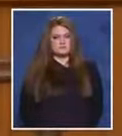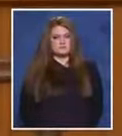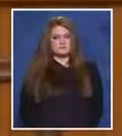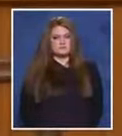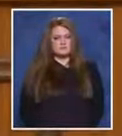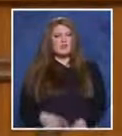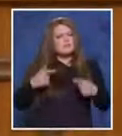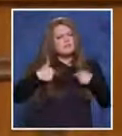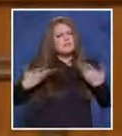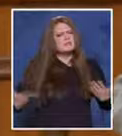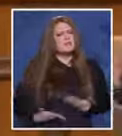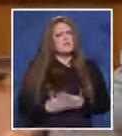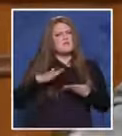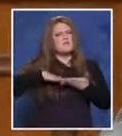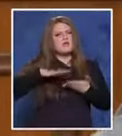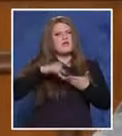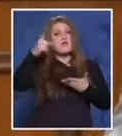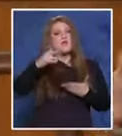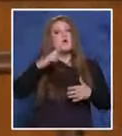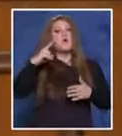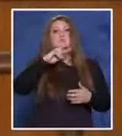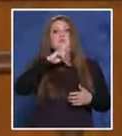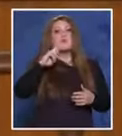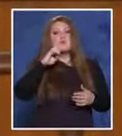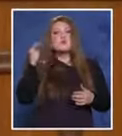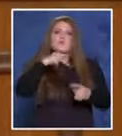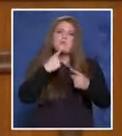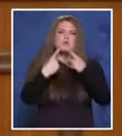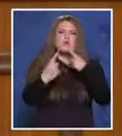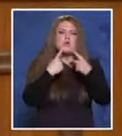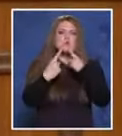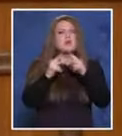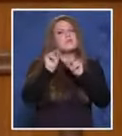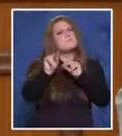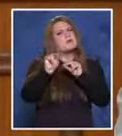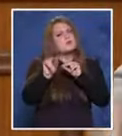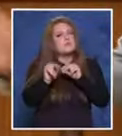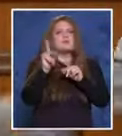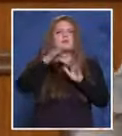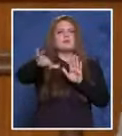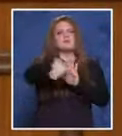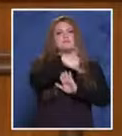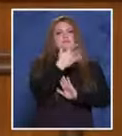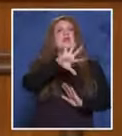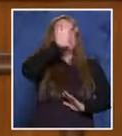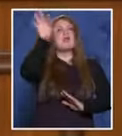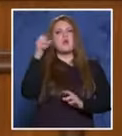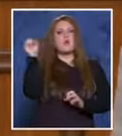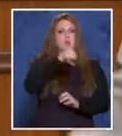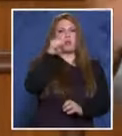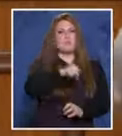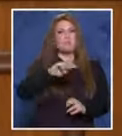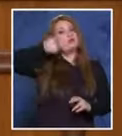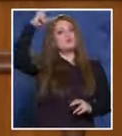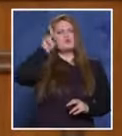Сега, любопитното е, че според полицаите те дошли, поговорили с него, предупредили го, тръгнали се и някой го пребил този човек.